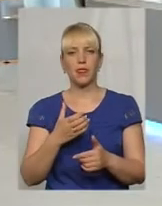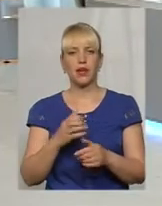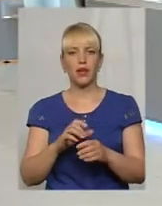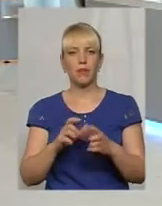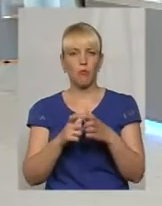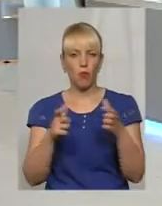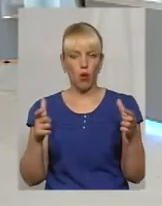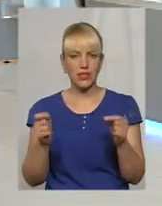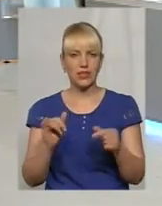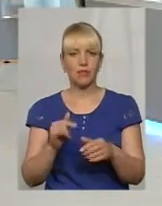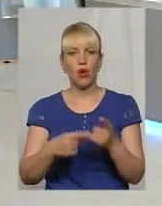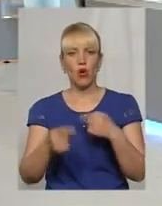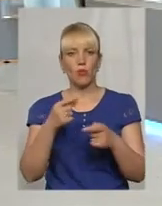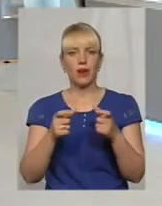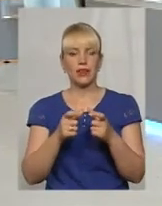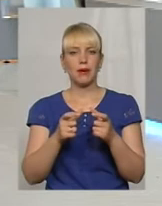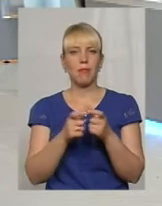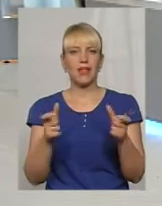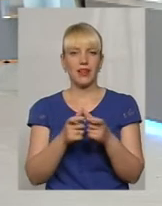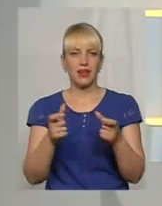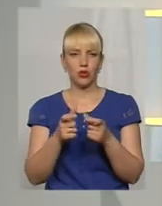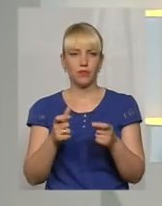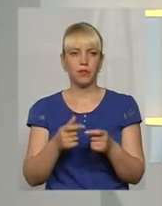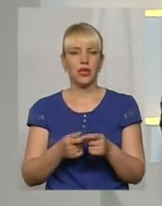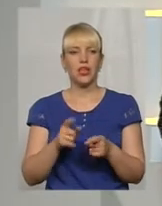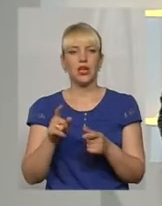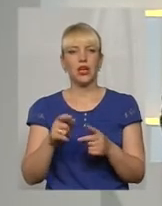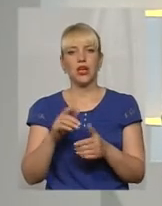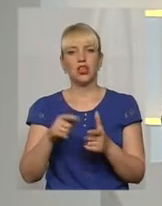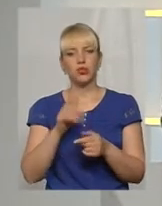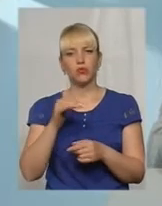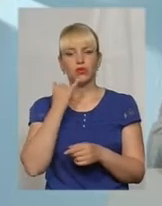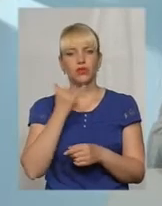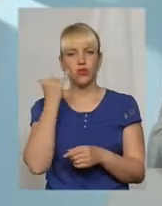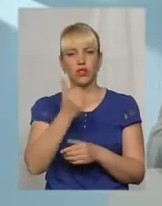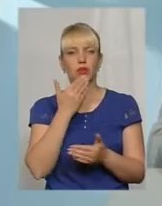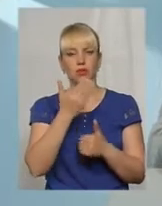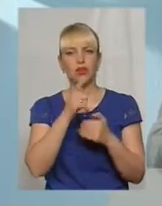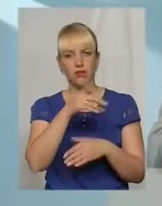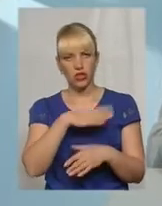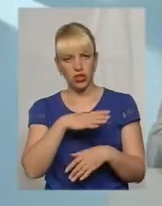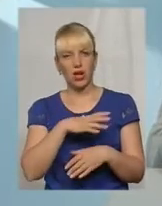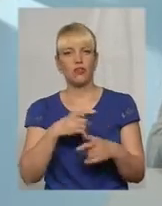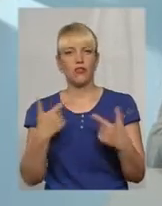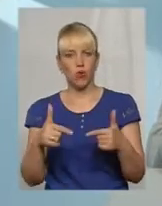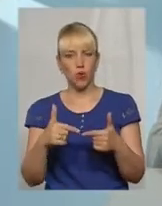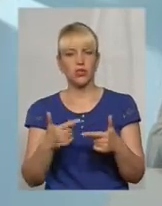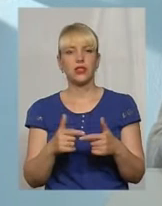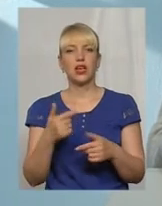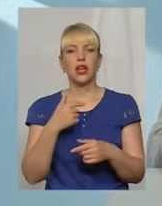А чи будуть дзвонити людині, яка запрошувала і перевіряти? Ви чекаєте такого у гості? Дзвонять,